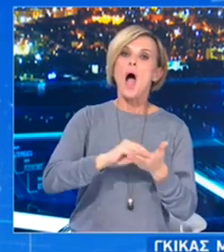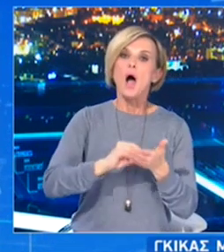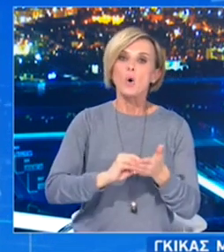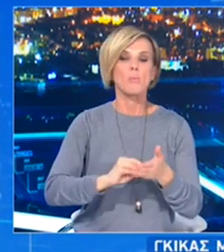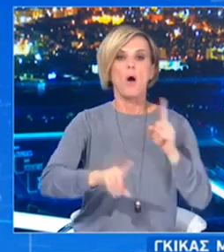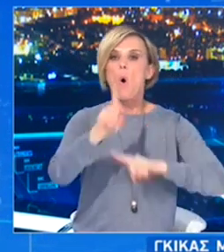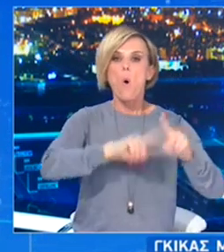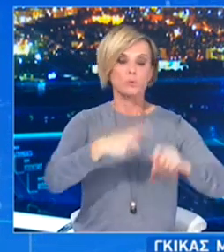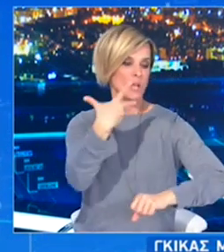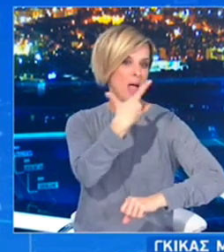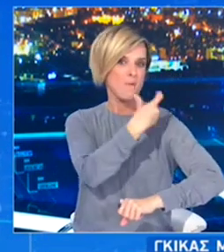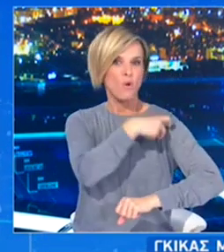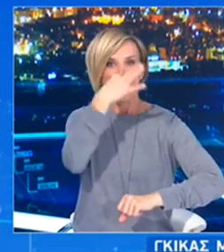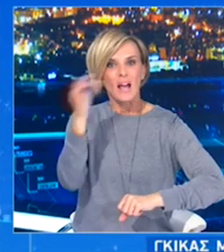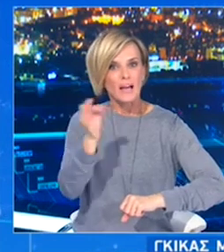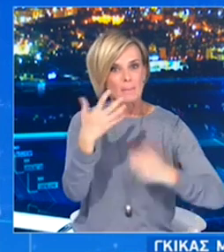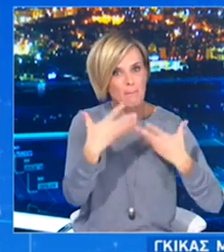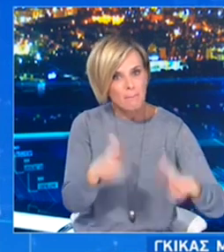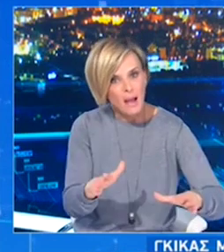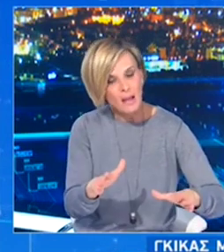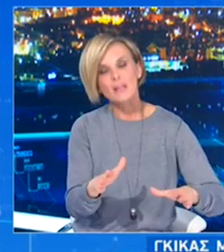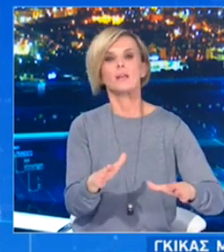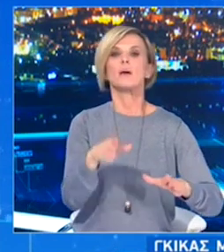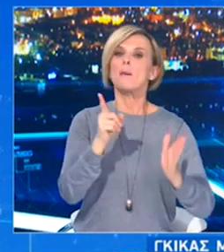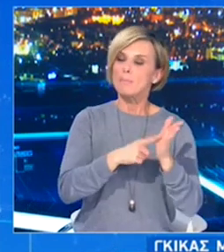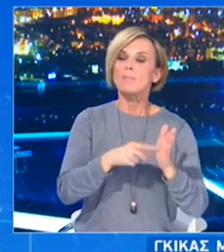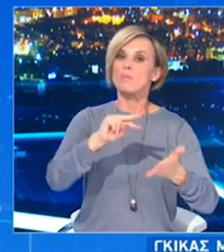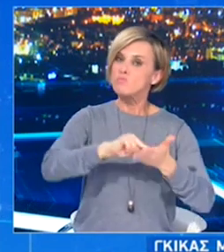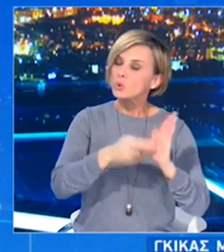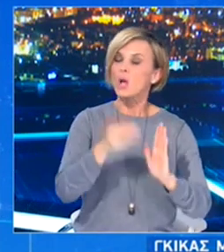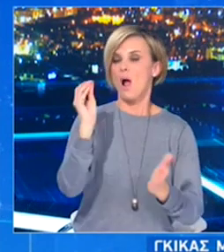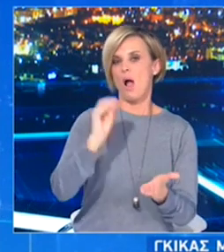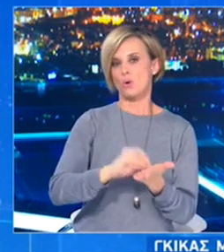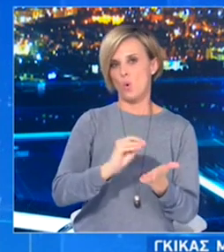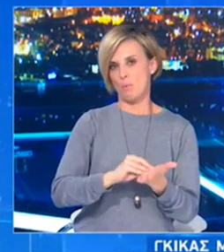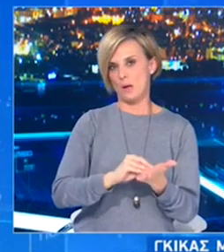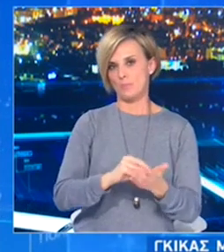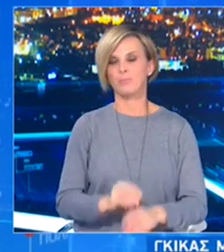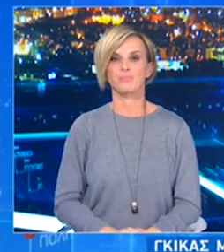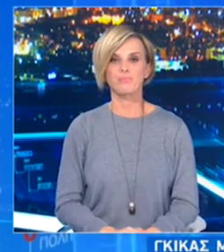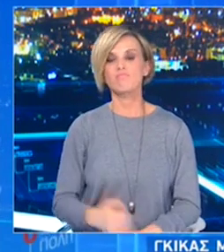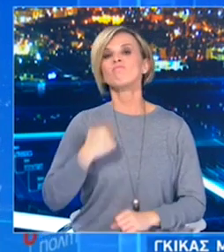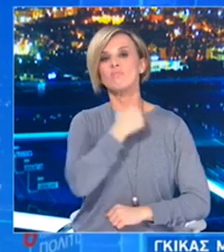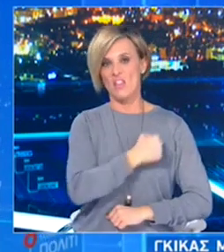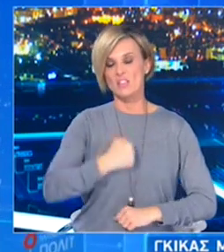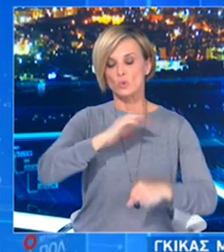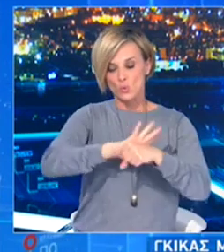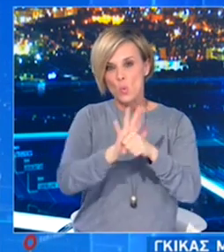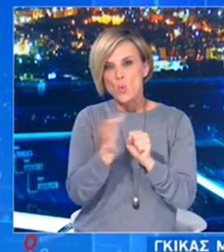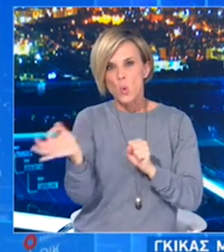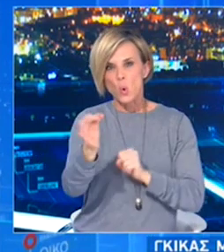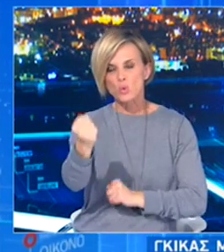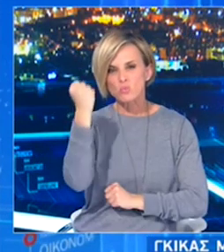εμβολιασμό. Τα στοιχεία δείχνουν ότι η ανοσολογική απόκριση ενάντια του ιού φθύνει πολύ αργά και συνεπώς αναμένουμε τόσο η παλιά